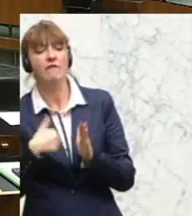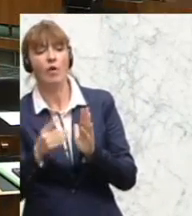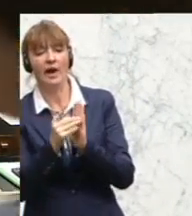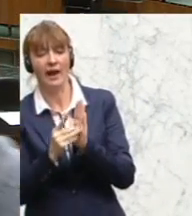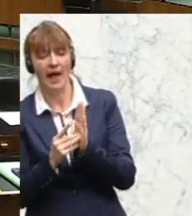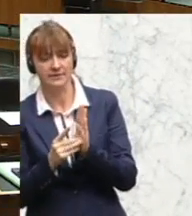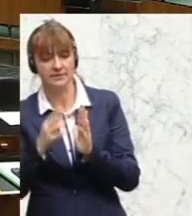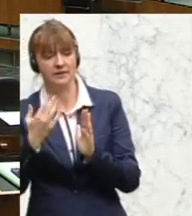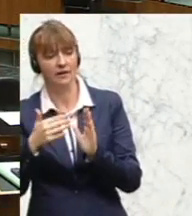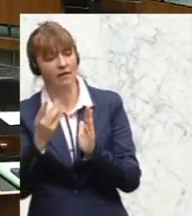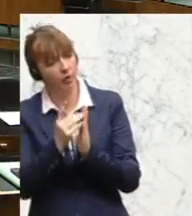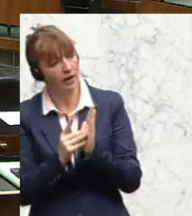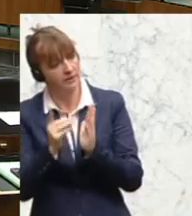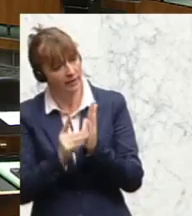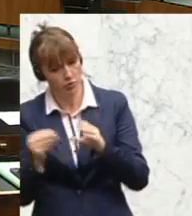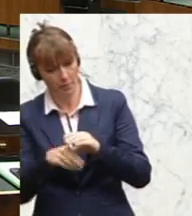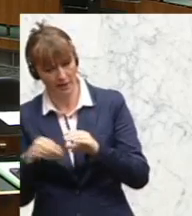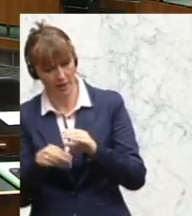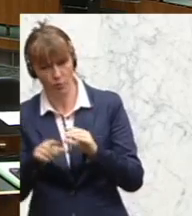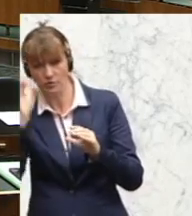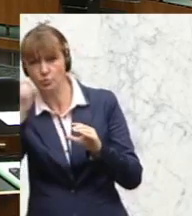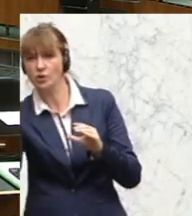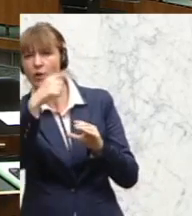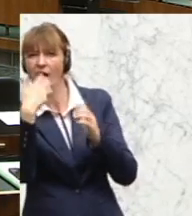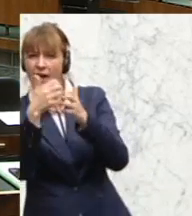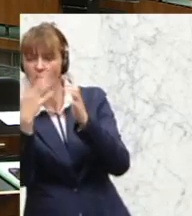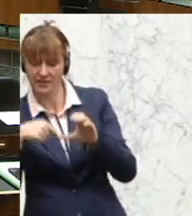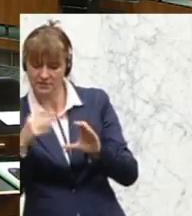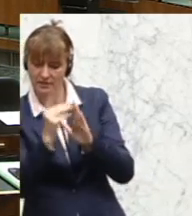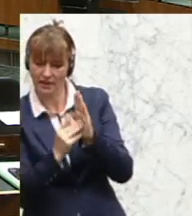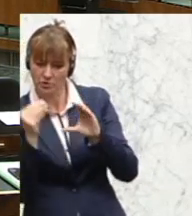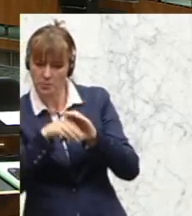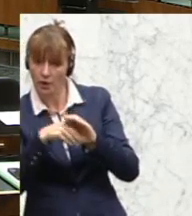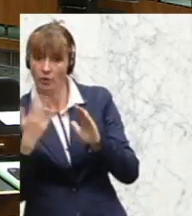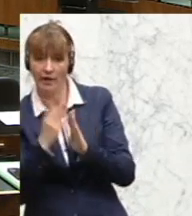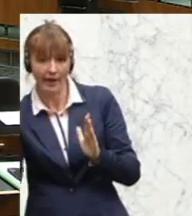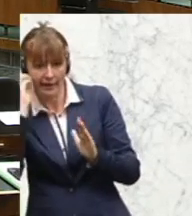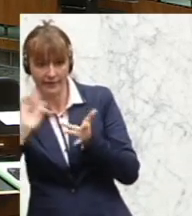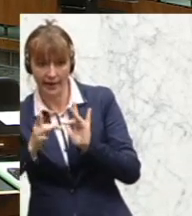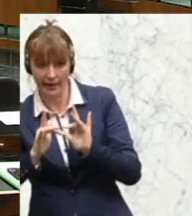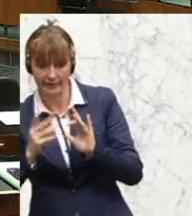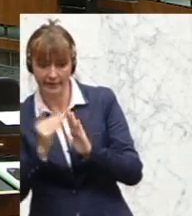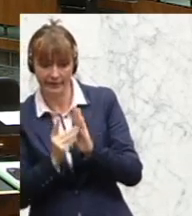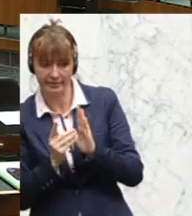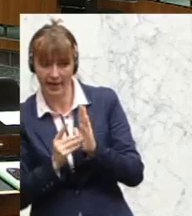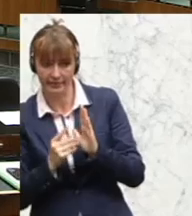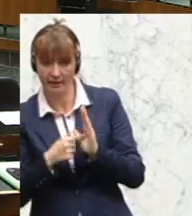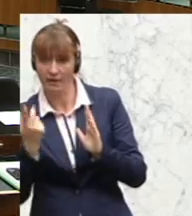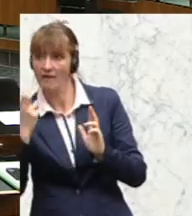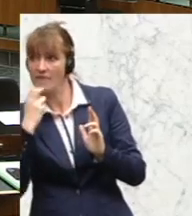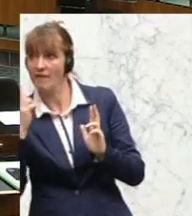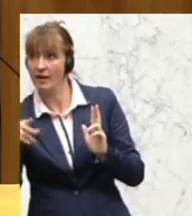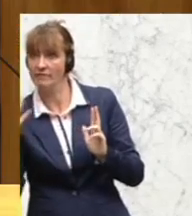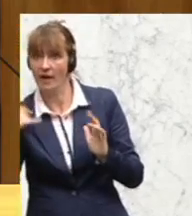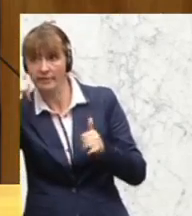Spiel gebracht. Die Vorratsdatenspeicherung für unsere Zuschauer ist die Speicherung unserer Handy- und Internetdaten, wer war wann wo, wer